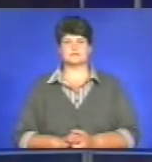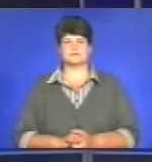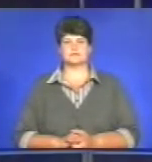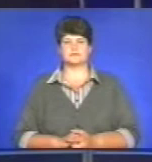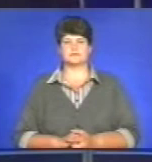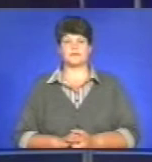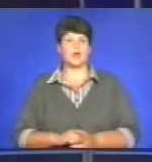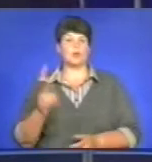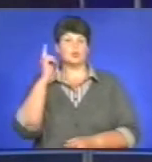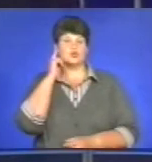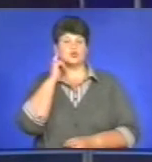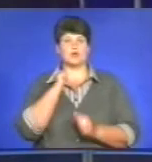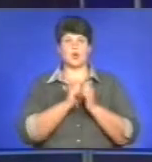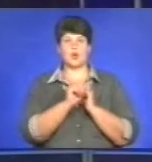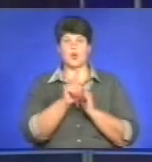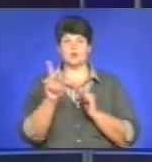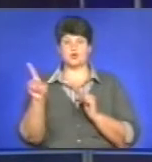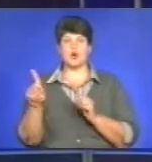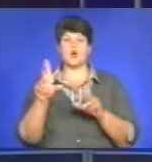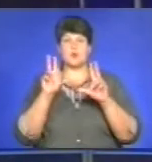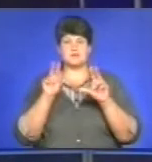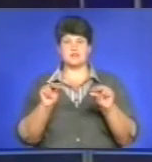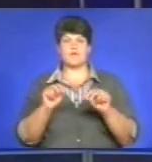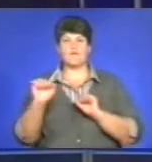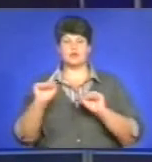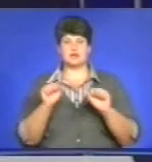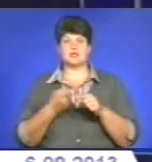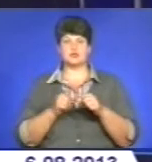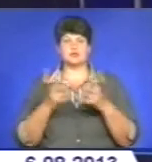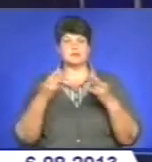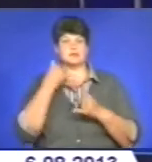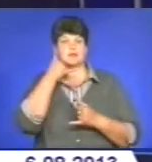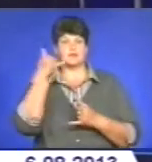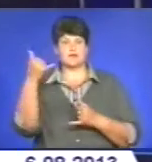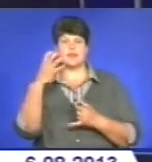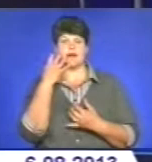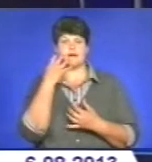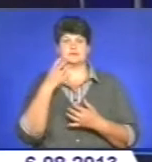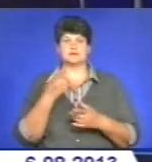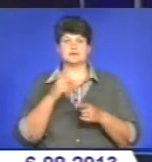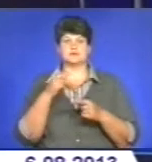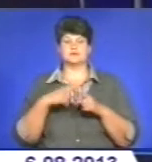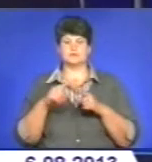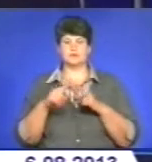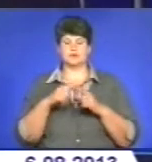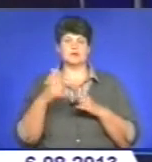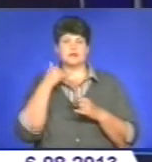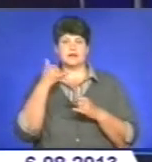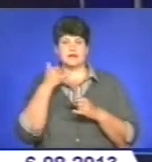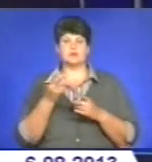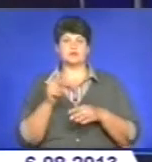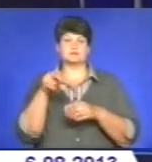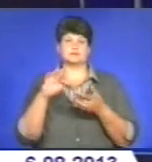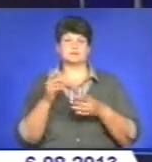Почути кожного, обіцяють в уряді. Для цього варто лише зателефонувати на гарячу лінію або ж зайти на інтернет